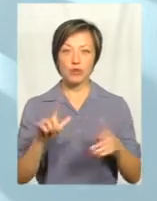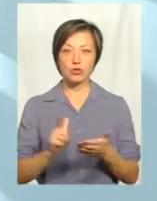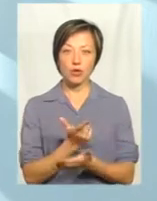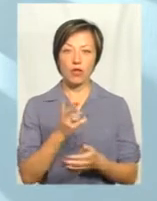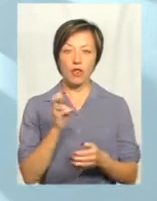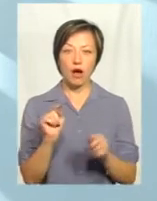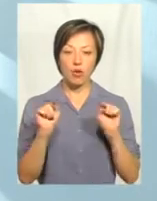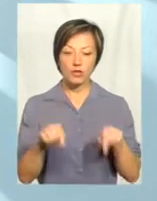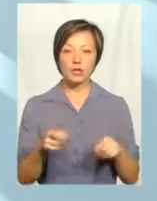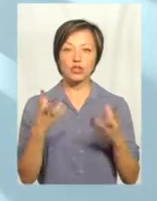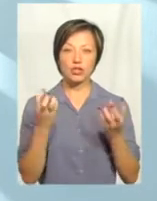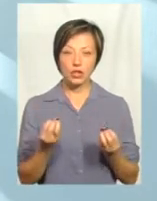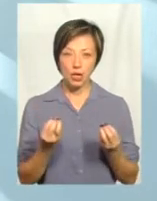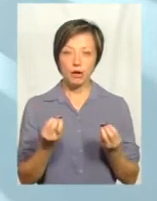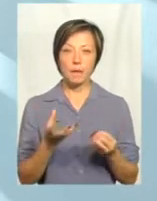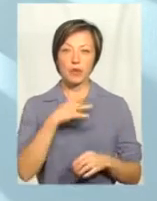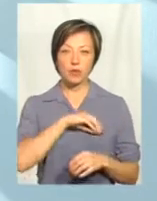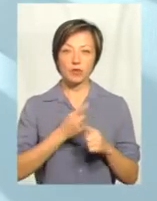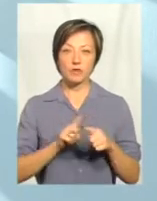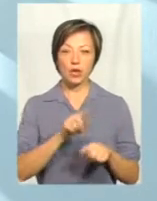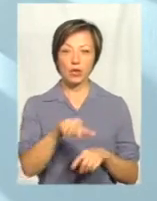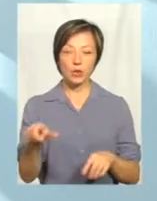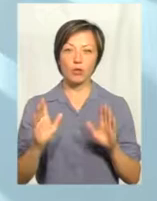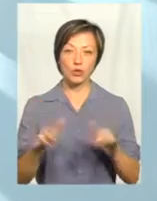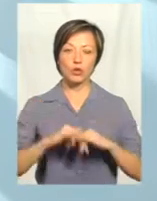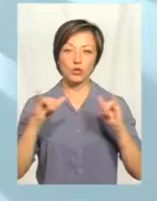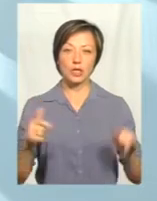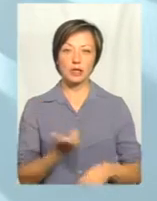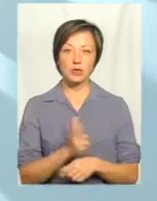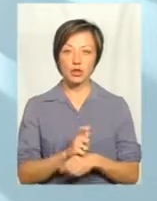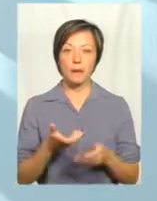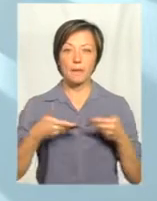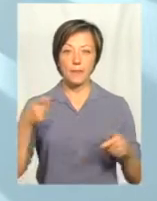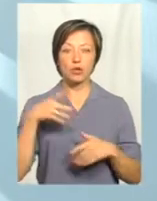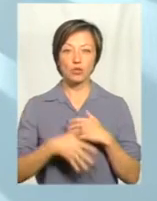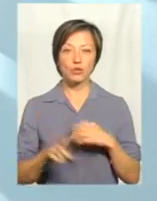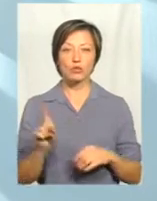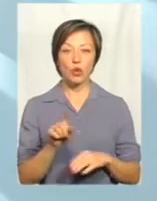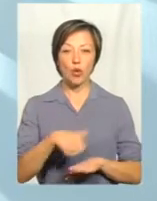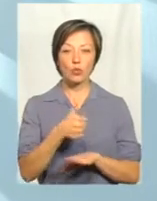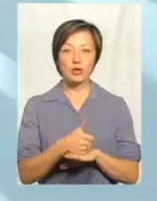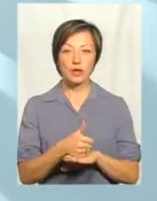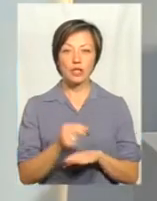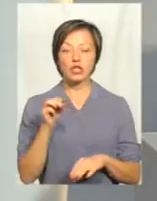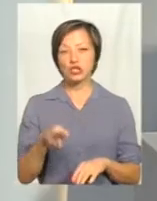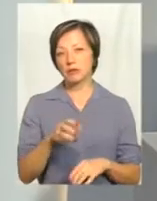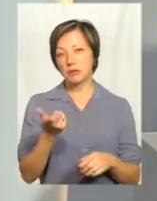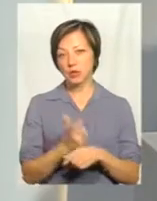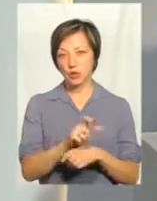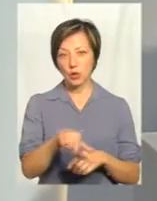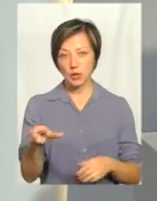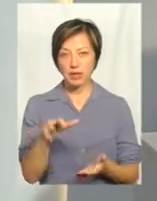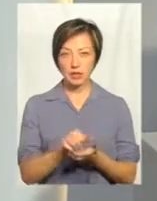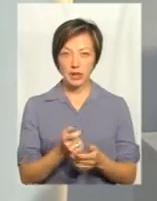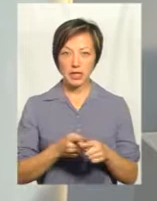на концентрат. І тоді ще прибуток у цих людей буде зростати більше. Тому що ми розуміємо, що основна… Тобто, чим більше людей буде займатися цією